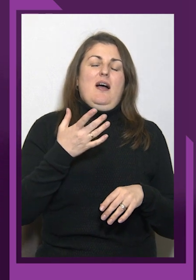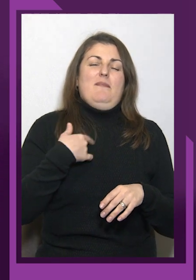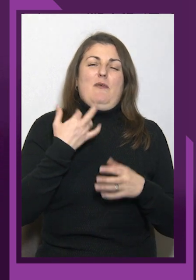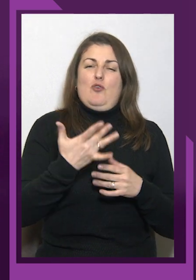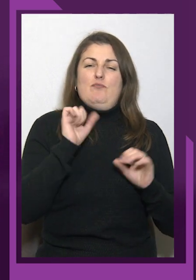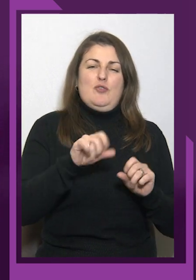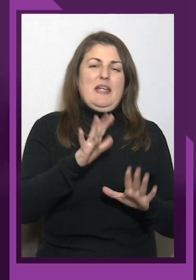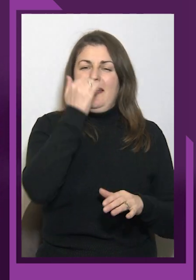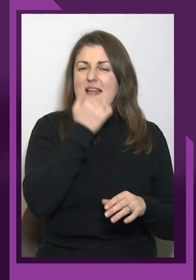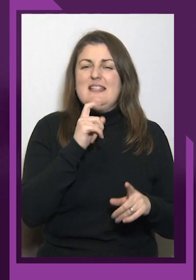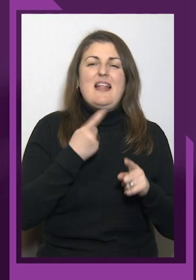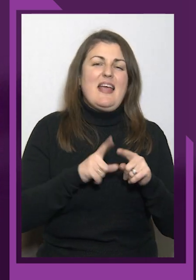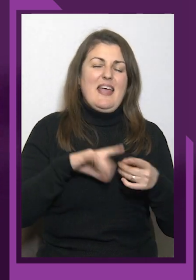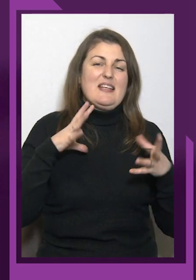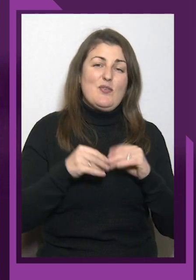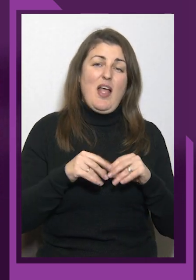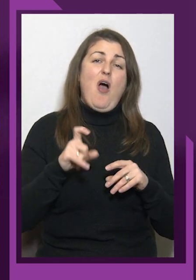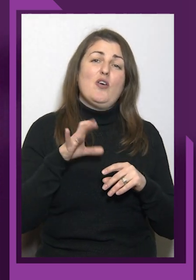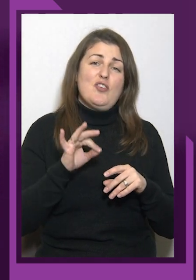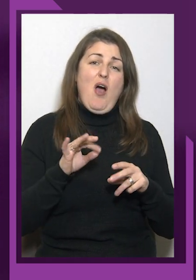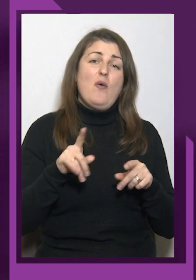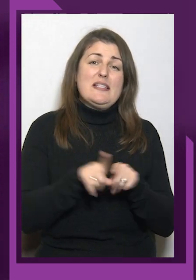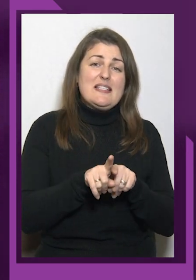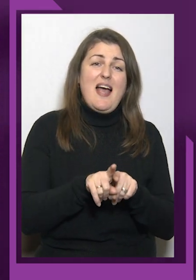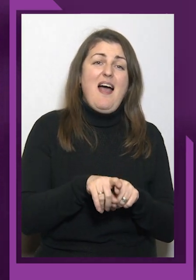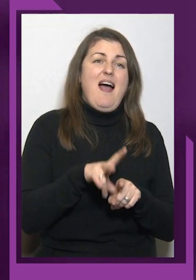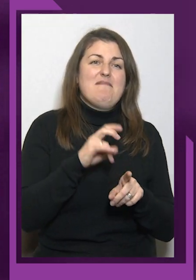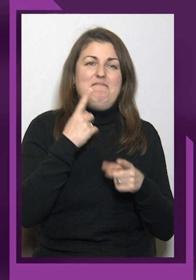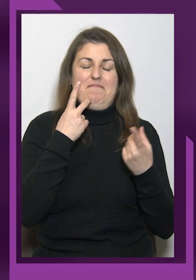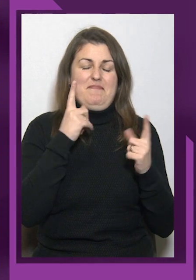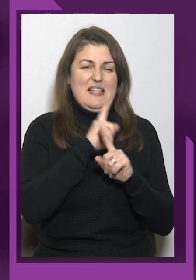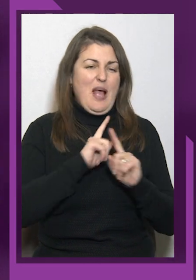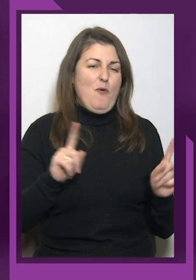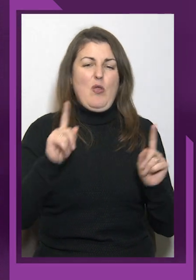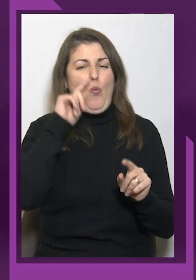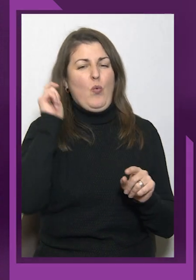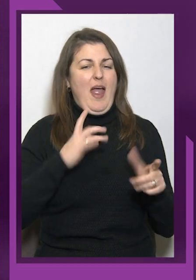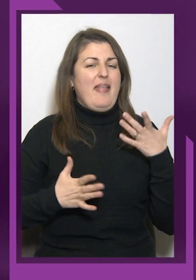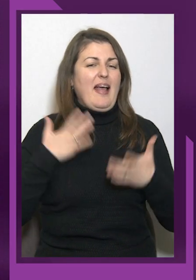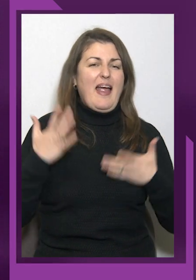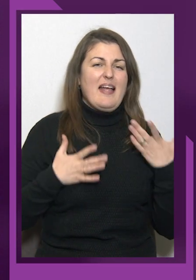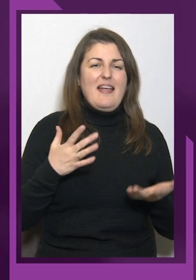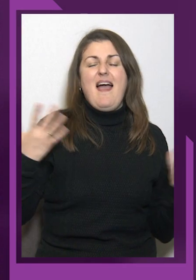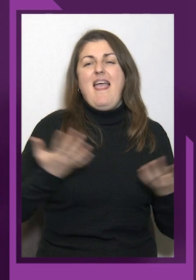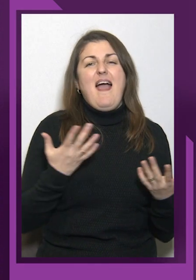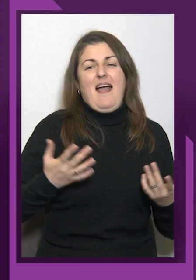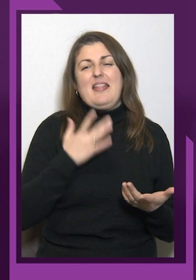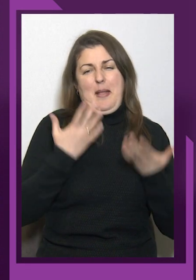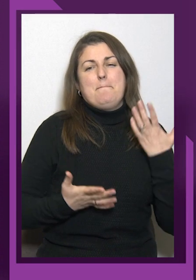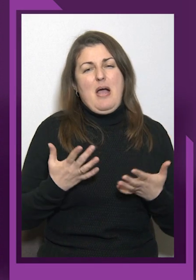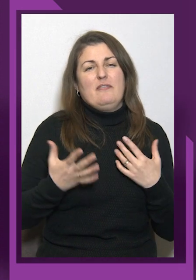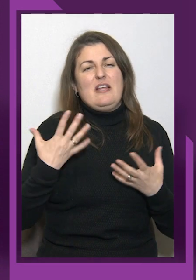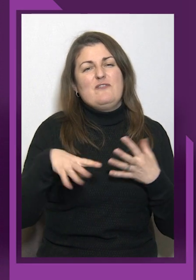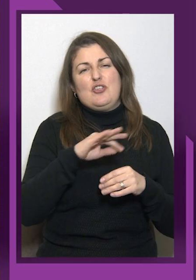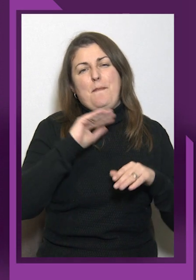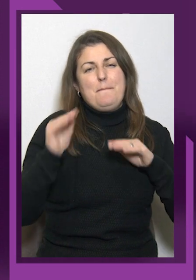несамовита українська енергетика, яка, напевно, все ж після 24 лютого цього